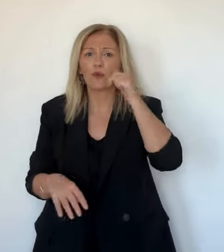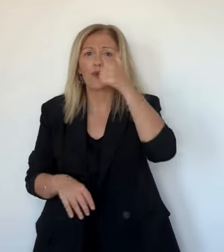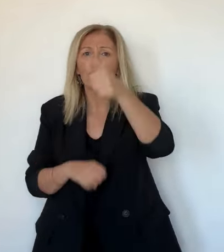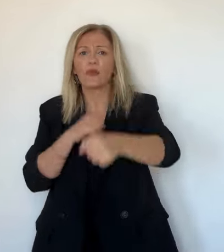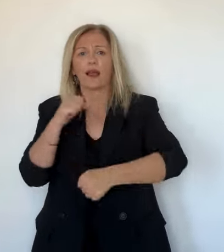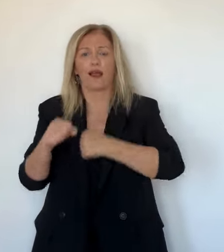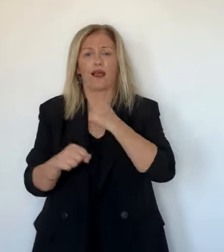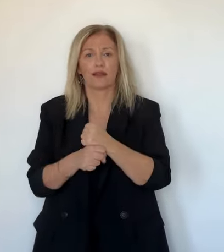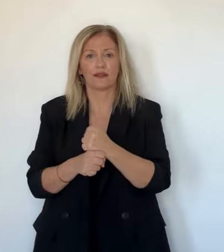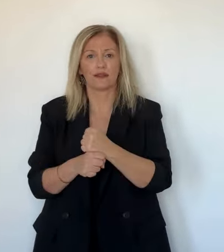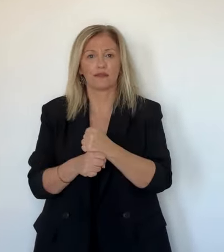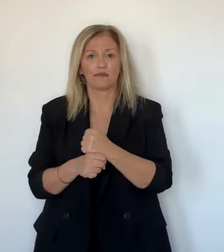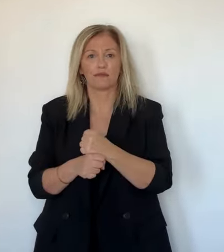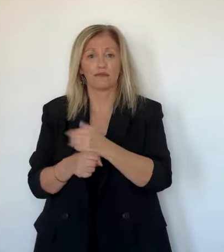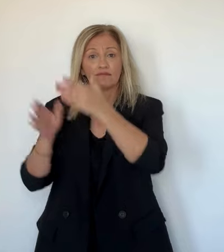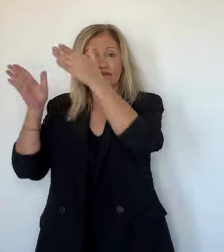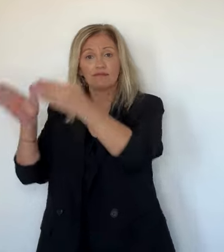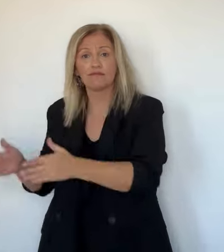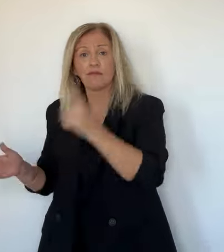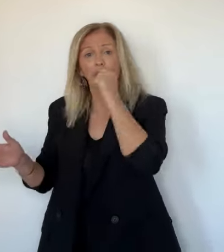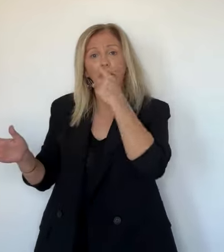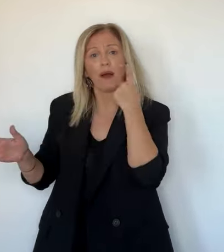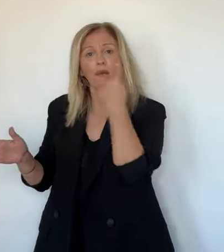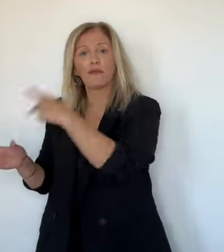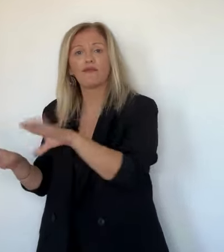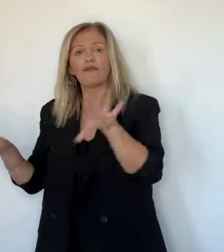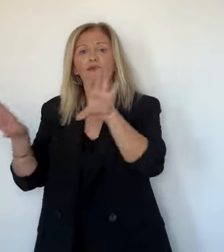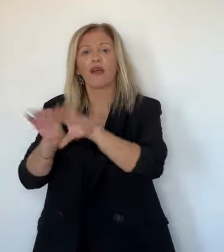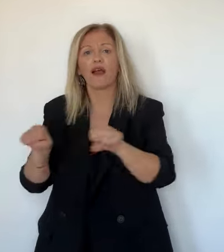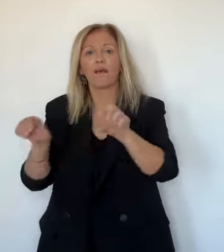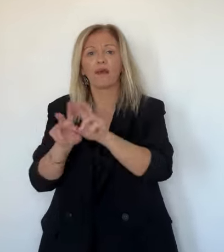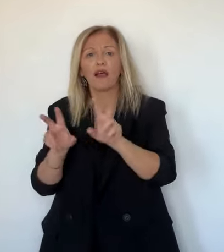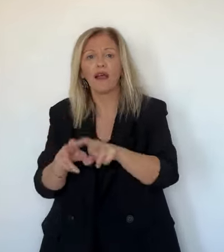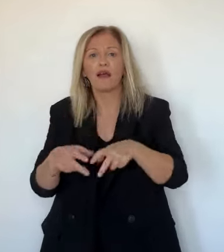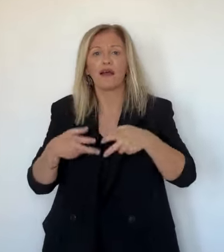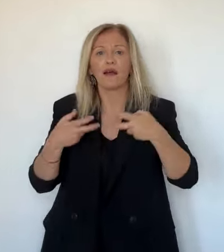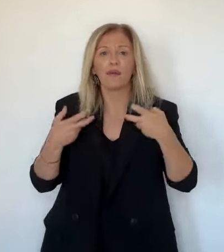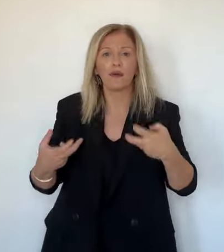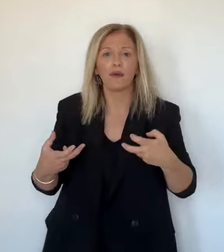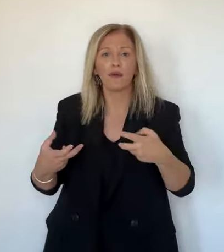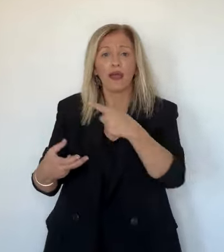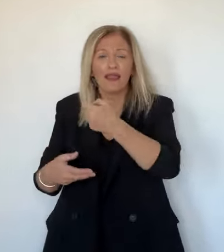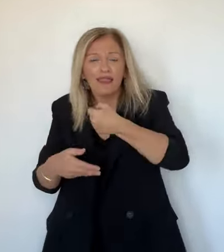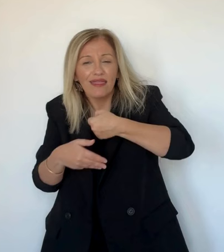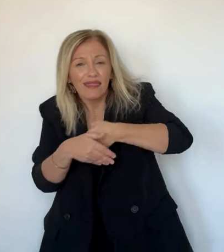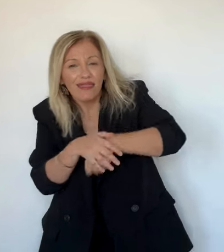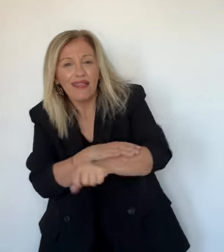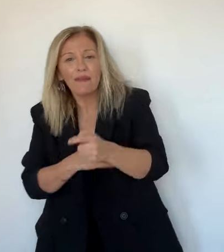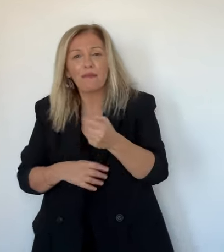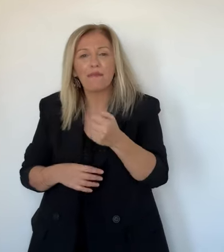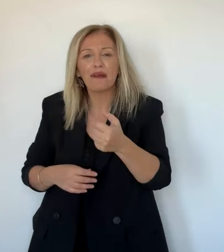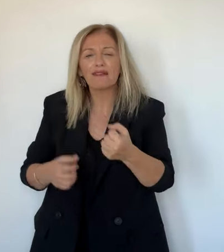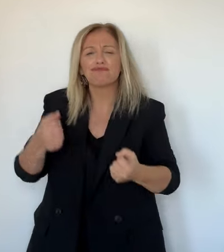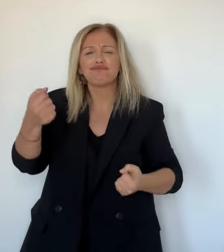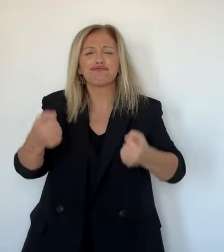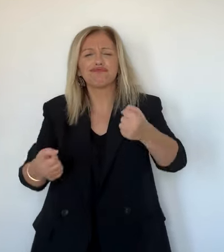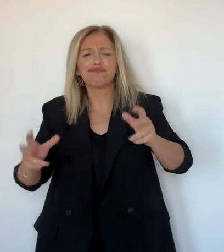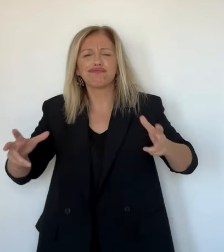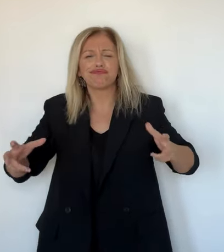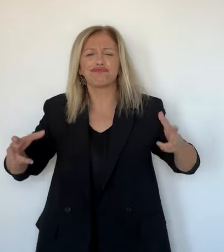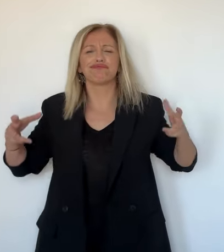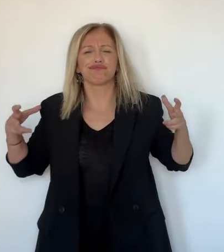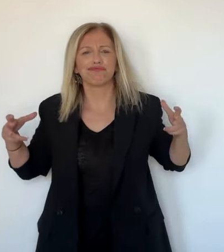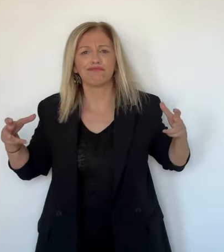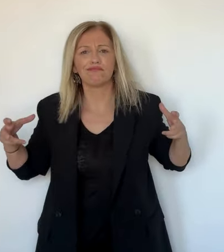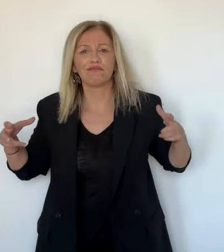sera une année dans la moyenne pour les Clémentines. Fille d'arboriculteur, Alexandra est née sur un tracteur. Il y a 4 ans, elle a